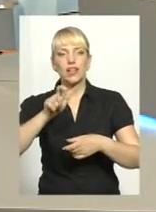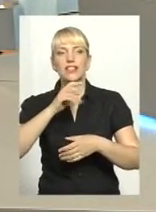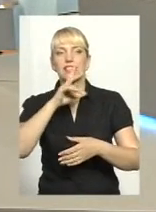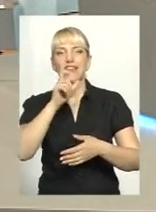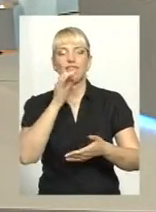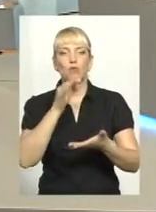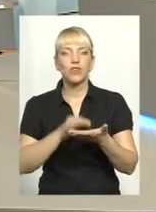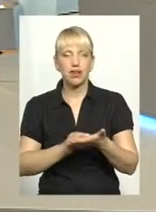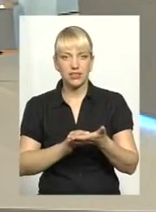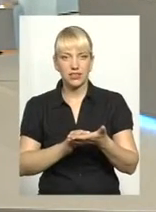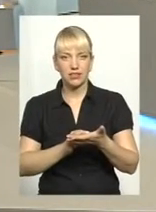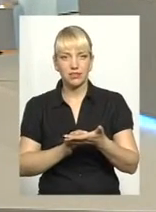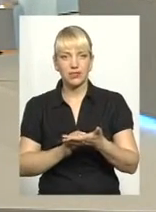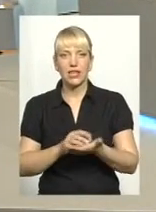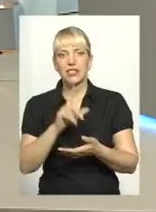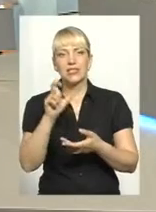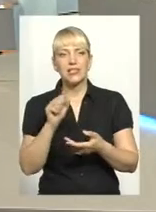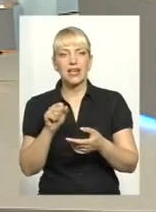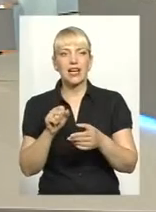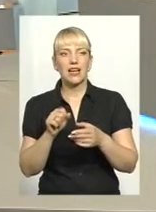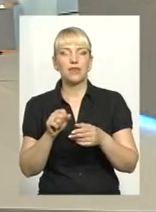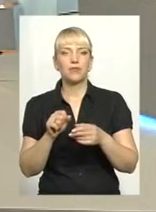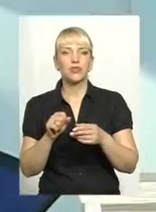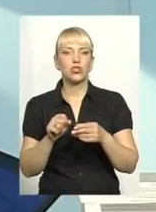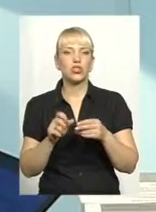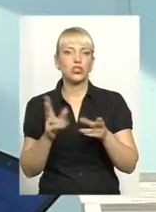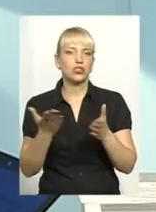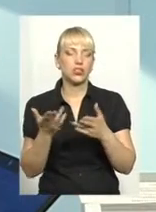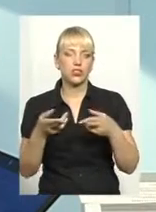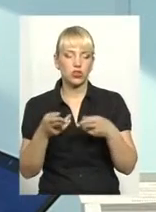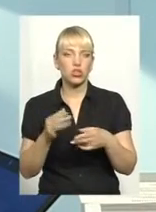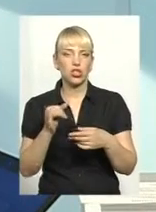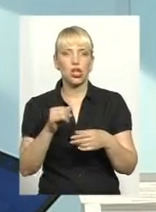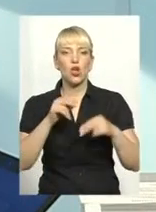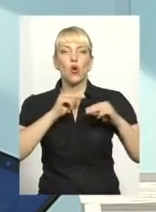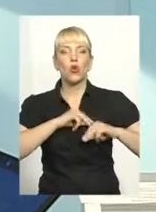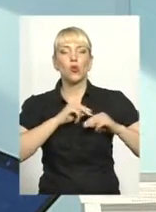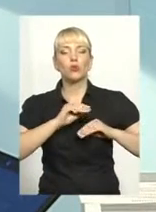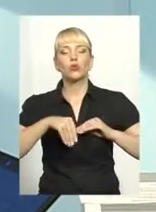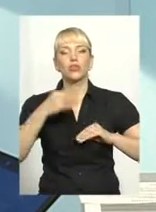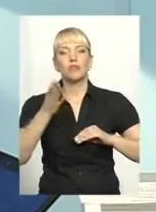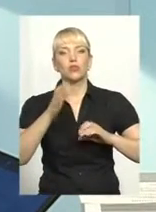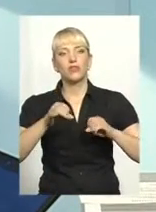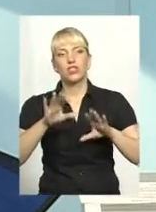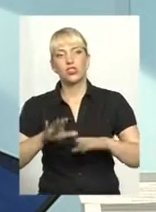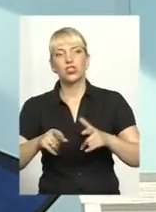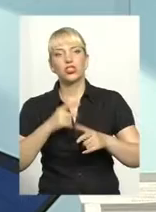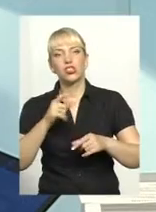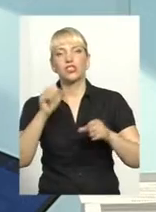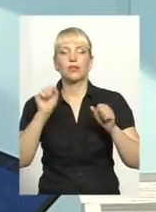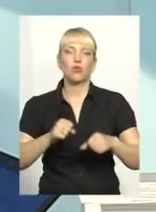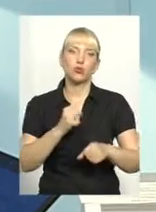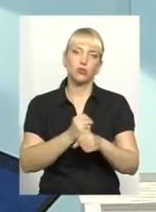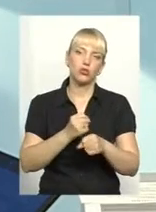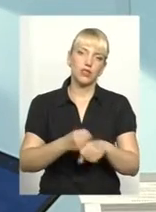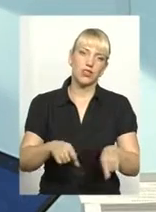відповідний правочин. І тому це вже роботодавець буде тоді вирішуватися, чи він зможе працювати з такою